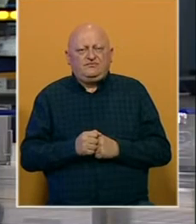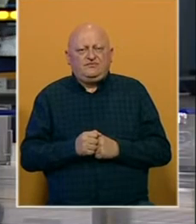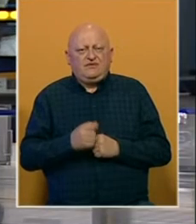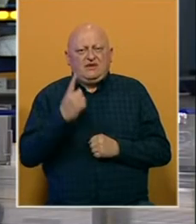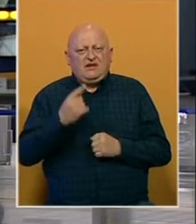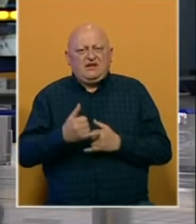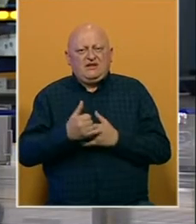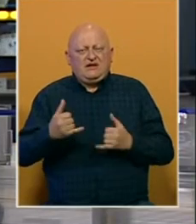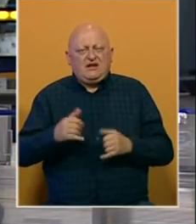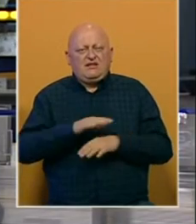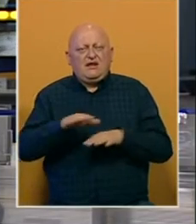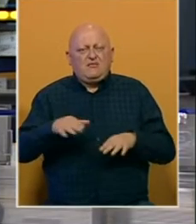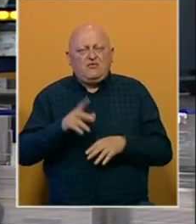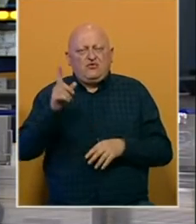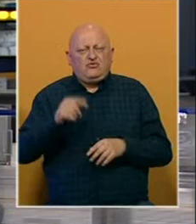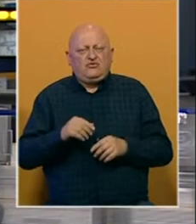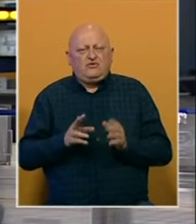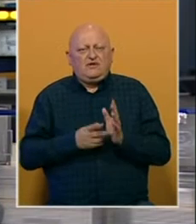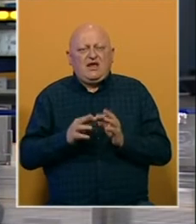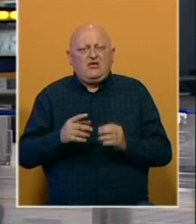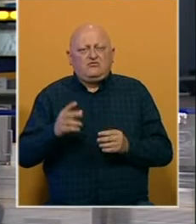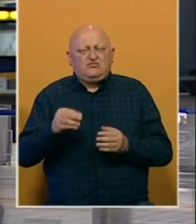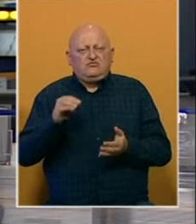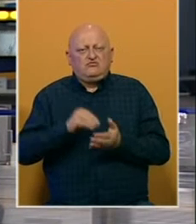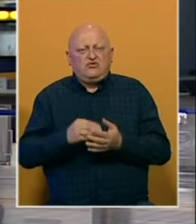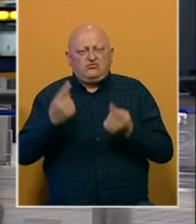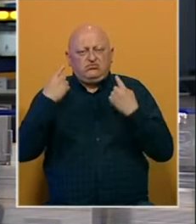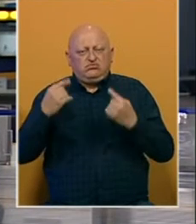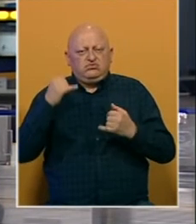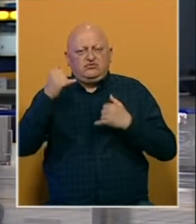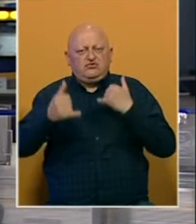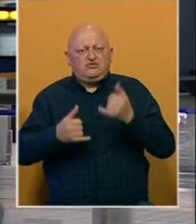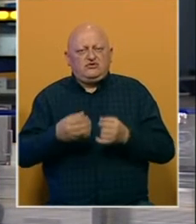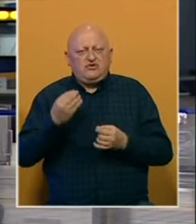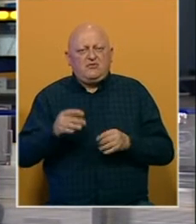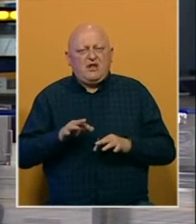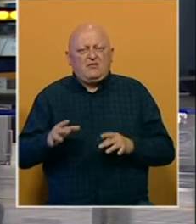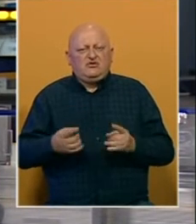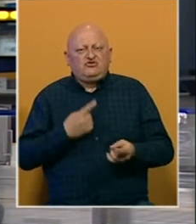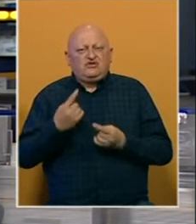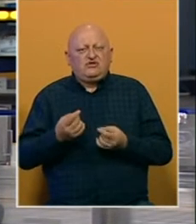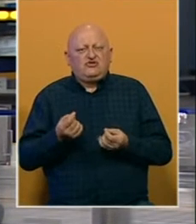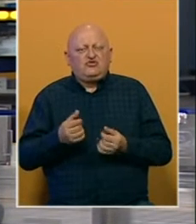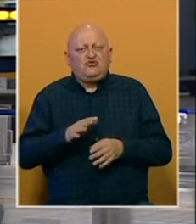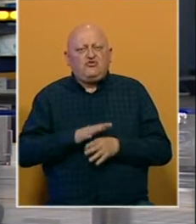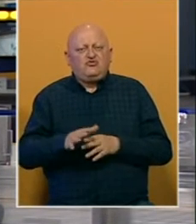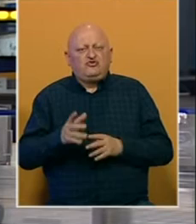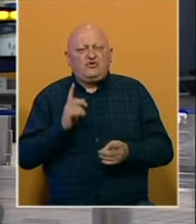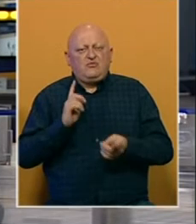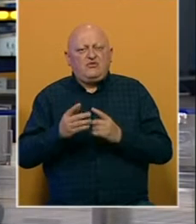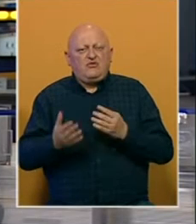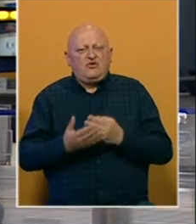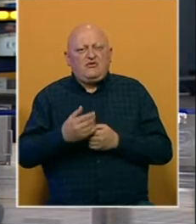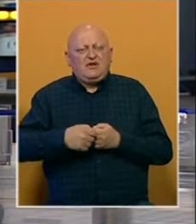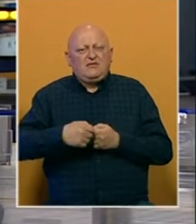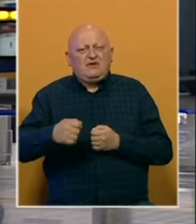Jedini BH grad na moru Neum već bilježi značajan broj turista. Povoljna epidemiološka situacija i skoro puštenje u promet